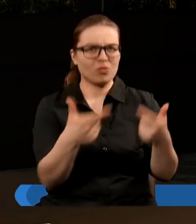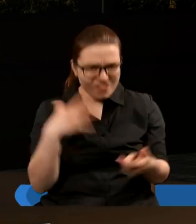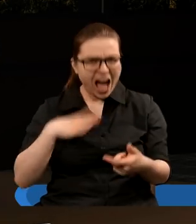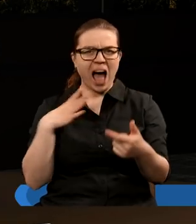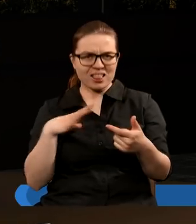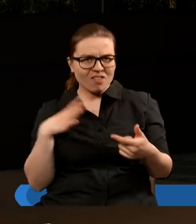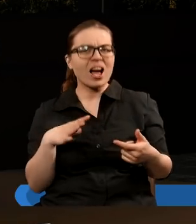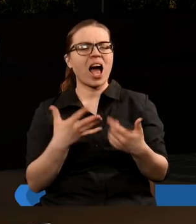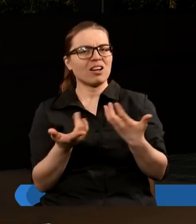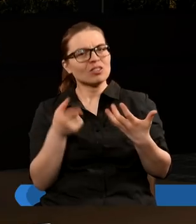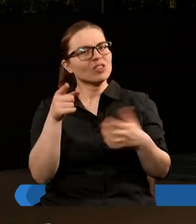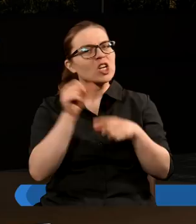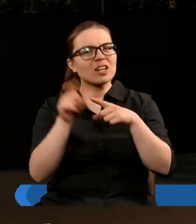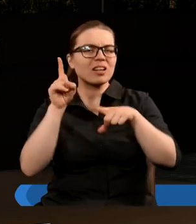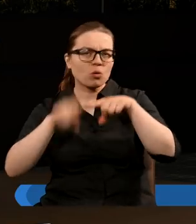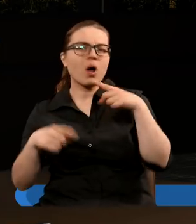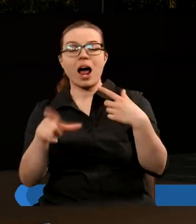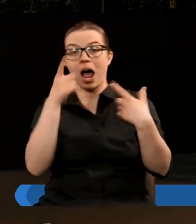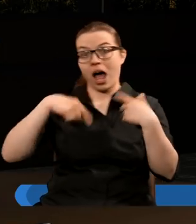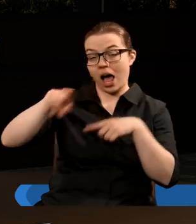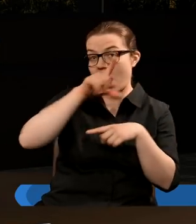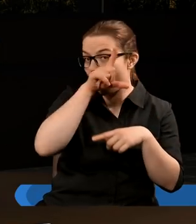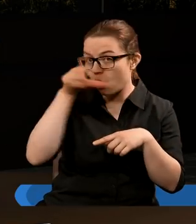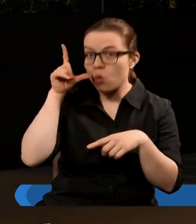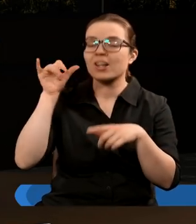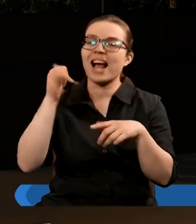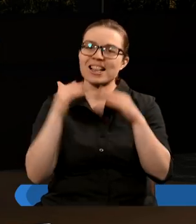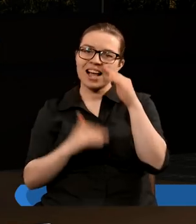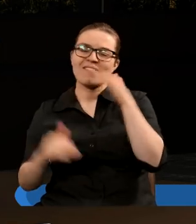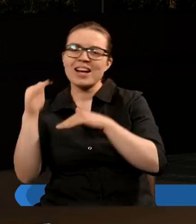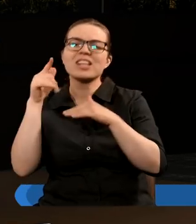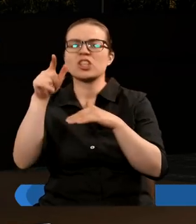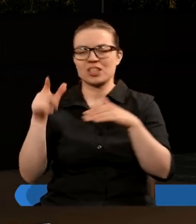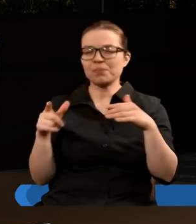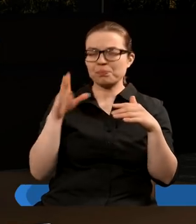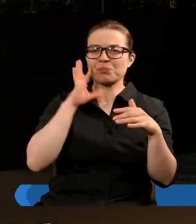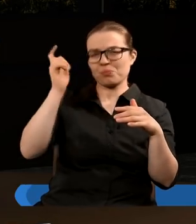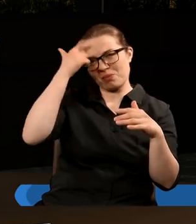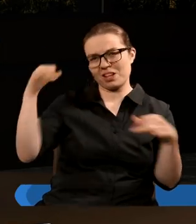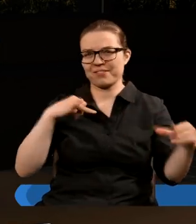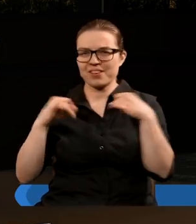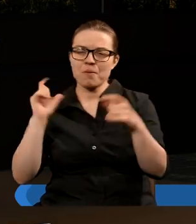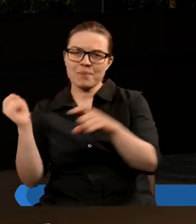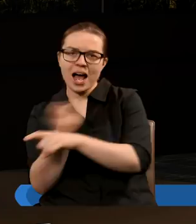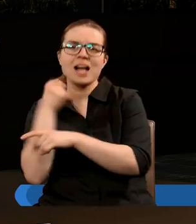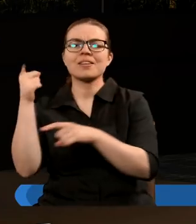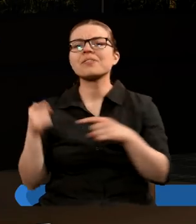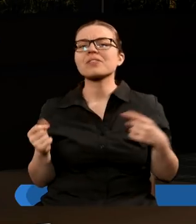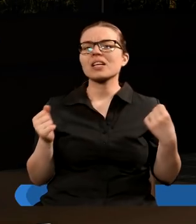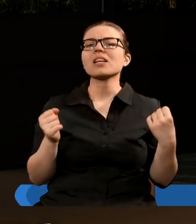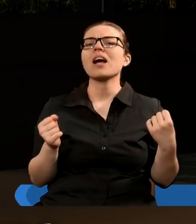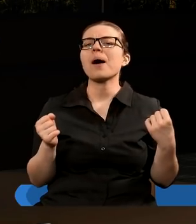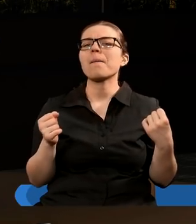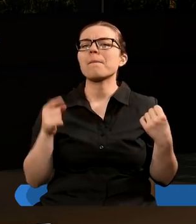ludzki, że to ludzie jako najwyższy suweren w państwie, czyli wskazuje to nam